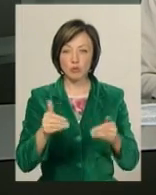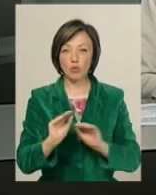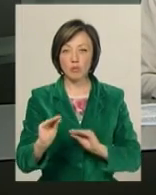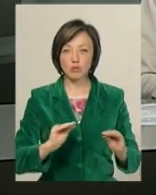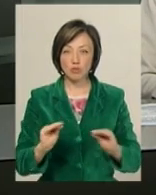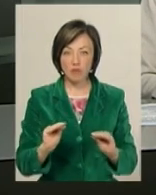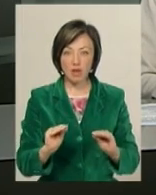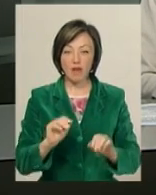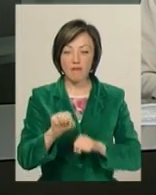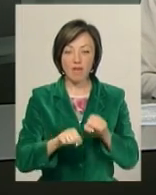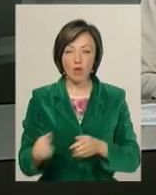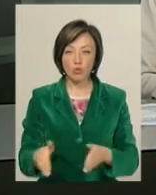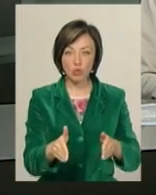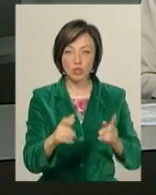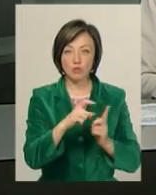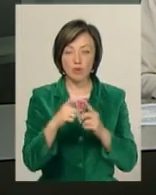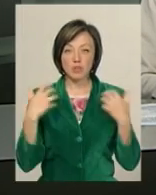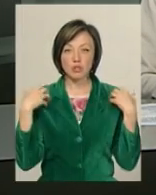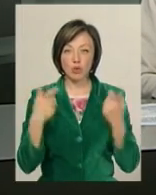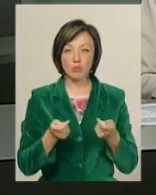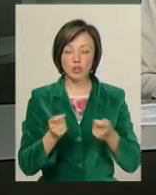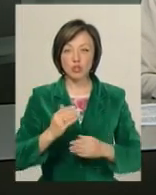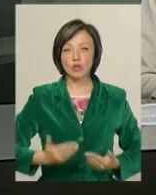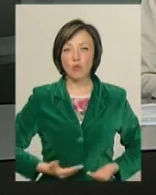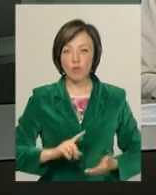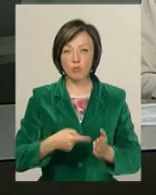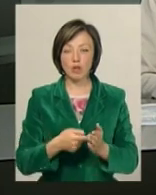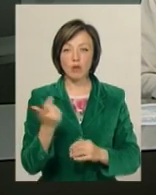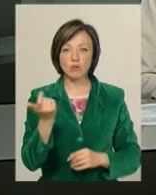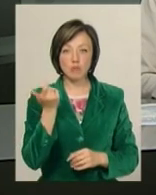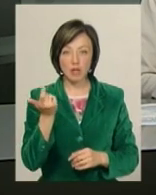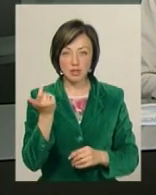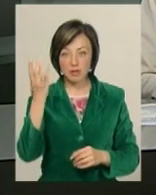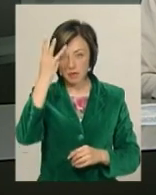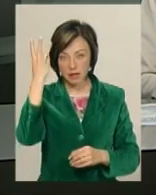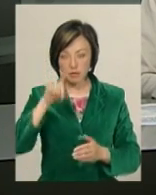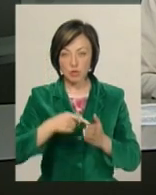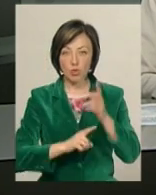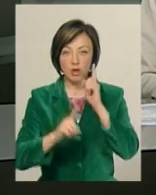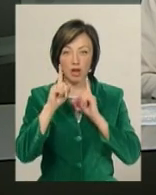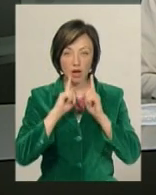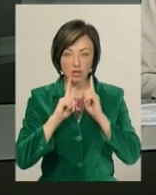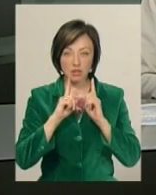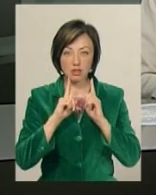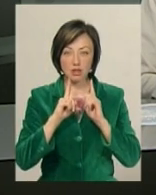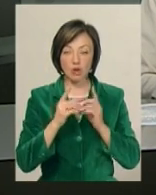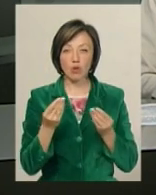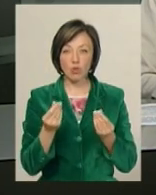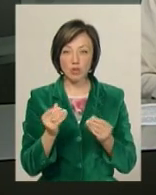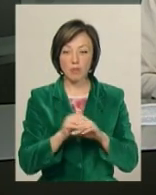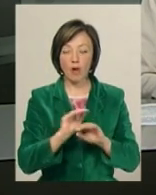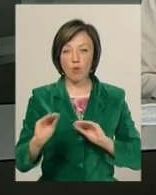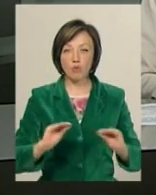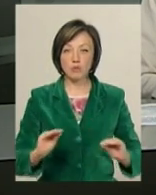облаштувати там велодоріжки. За словами начальника управління житлово-комунального господарства Хмельницької міської ради Василя Новачка, гроші на